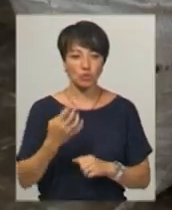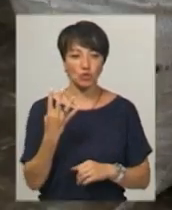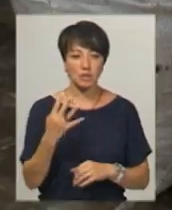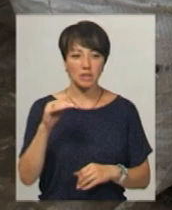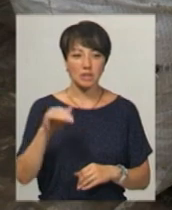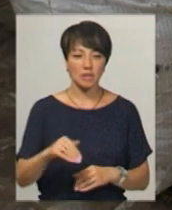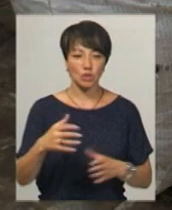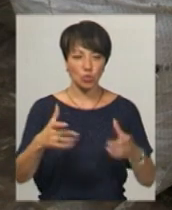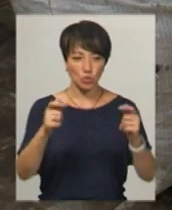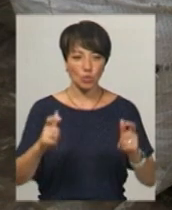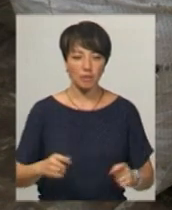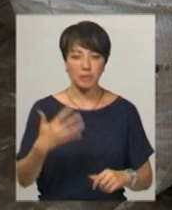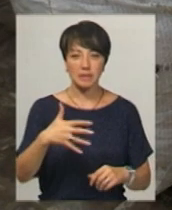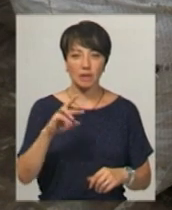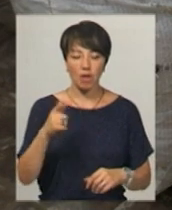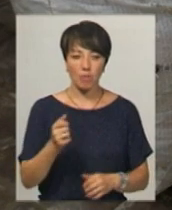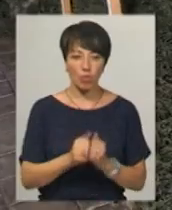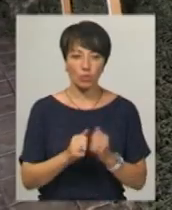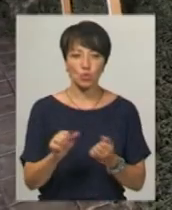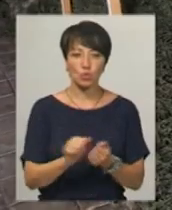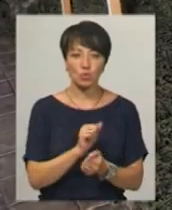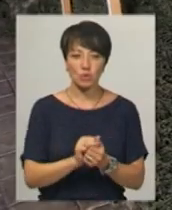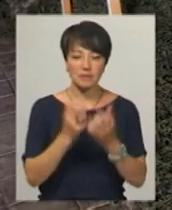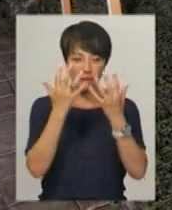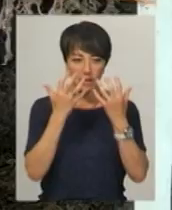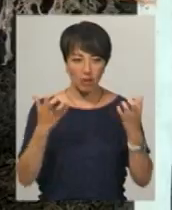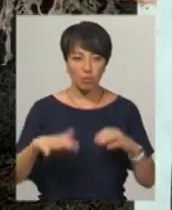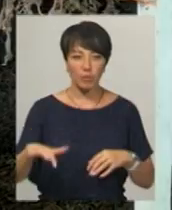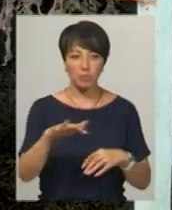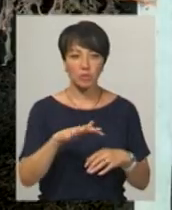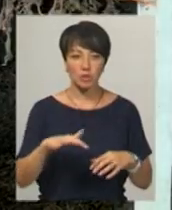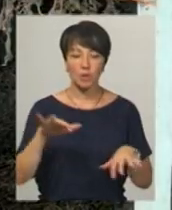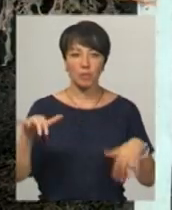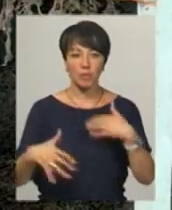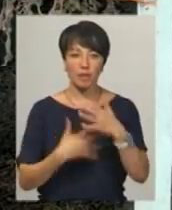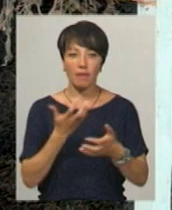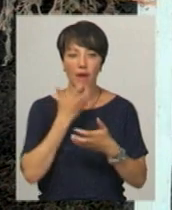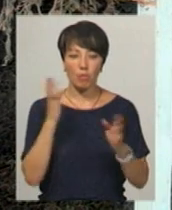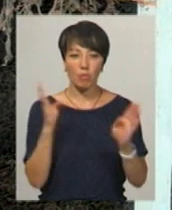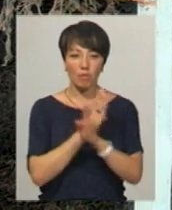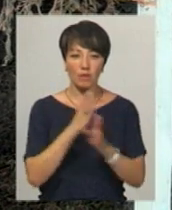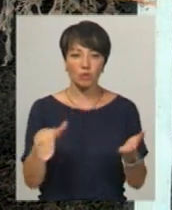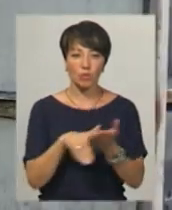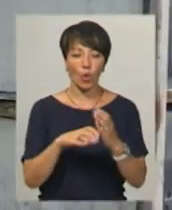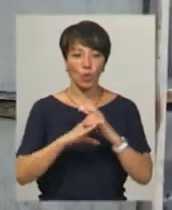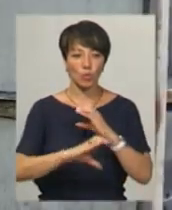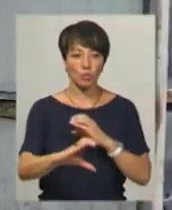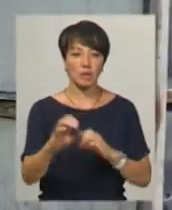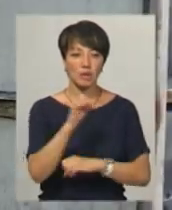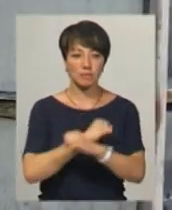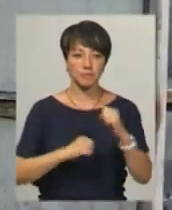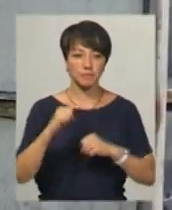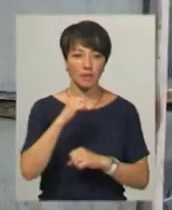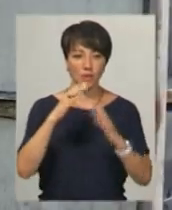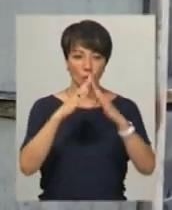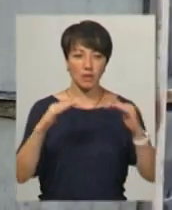тисячі тюків 50 кілограмів кожний. Сушать рослини в затемненому приміщенні з протягами теплим повітрям, яке за допомогою турбіни нагнітається з